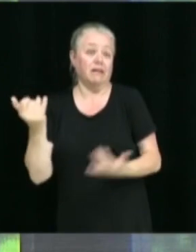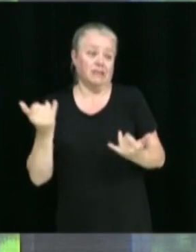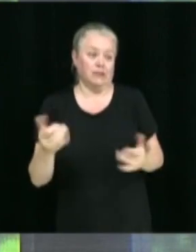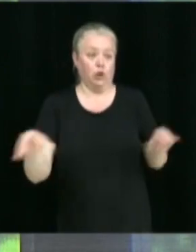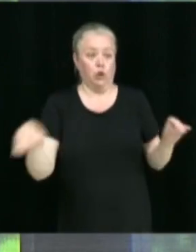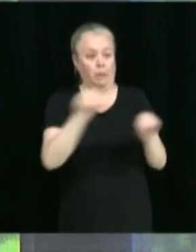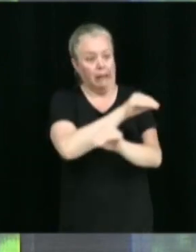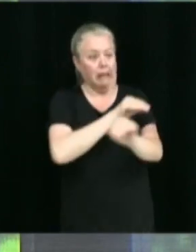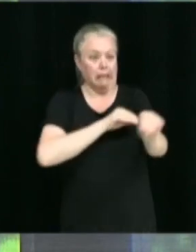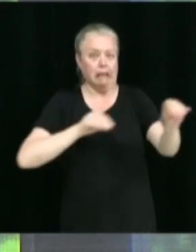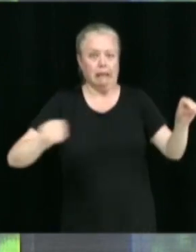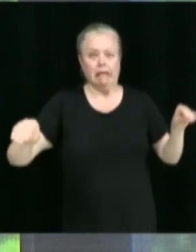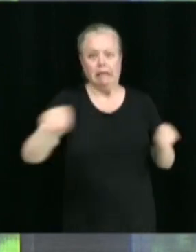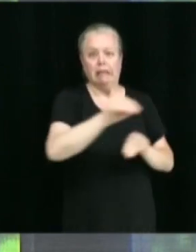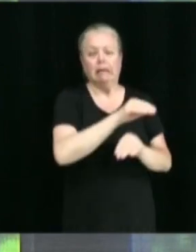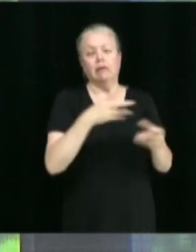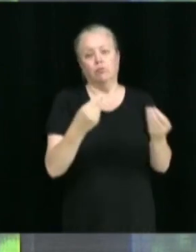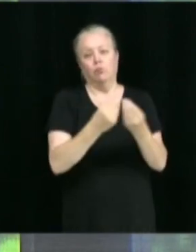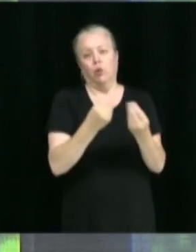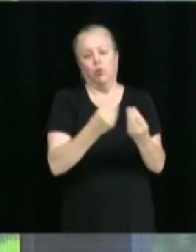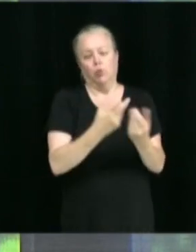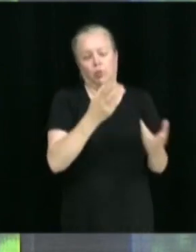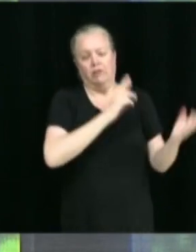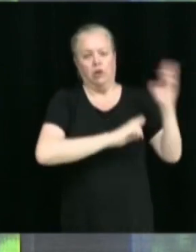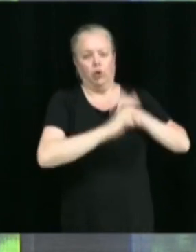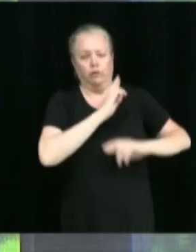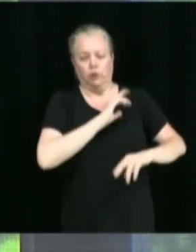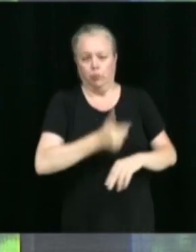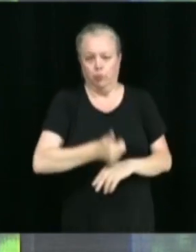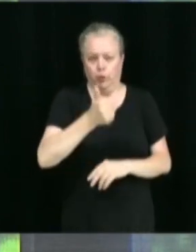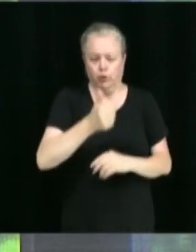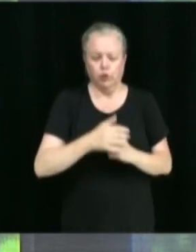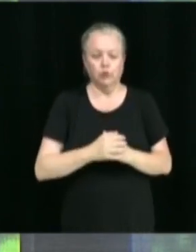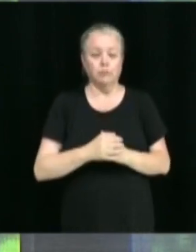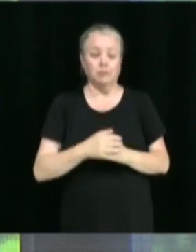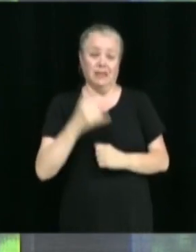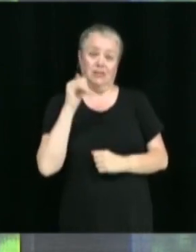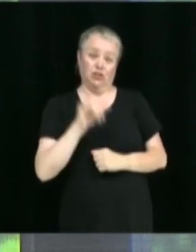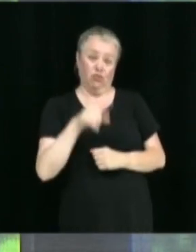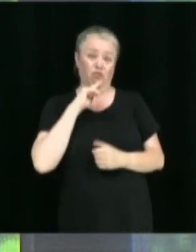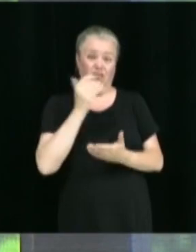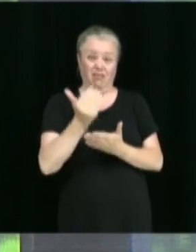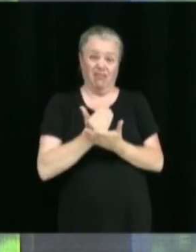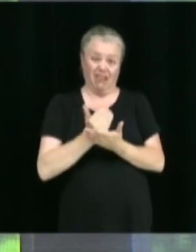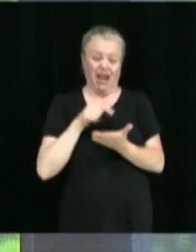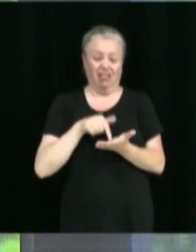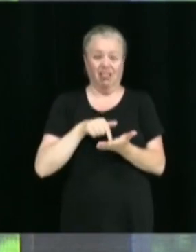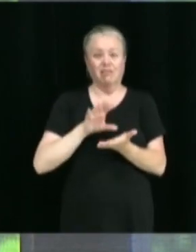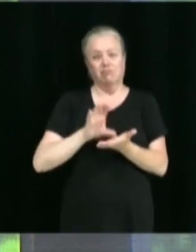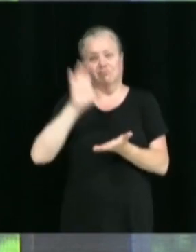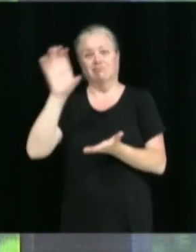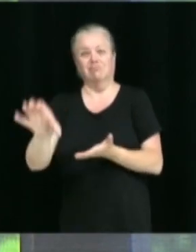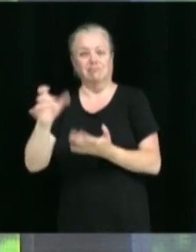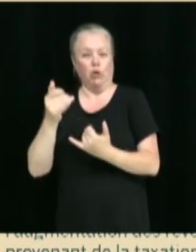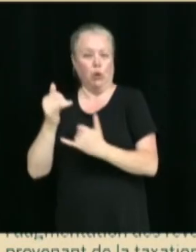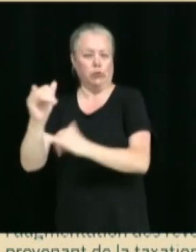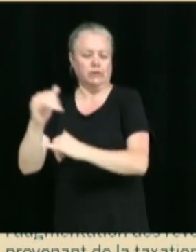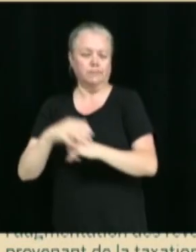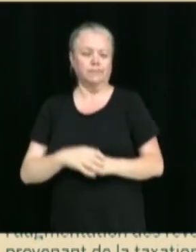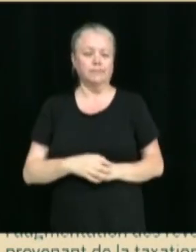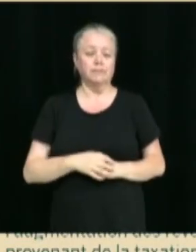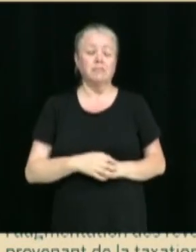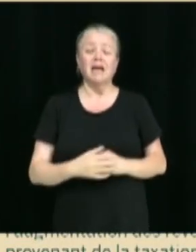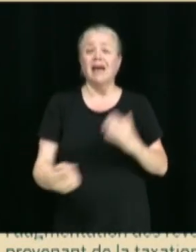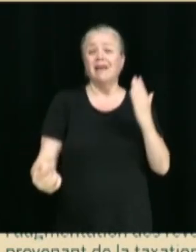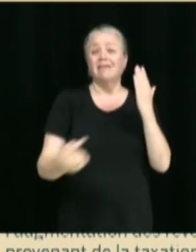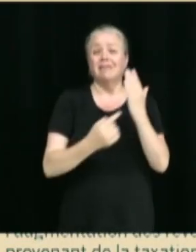investissements dans les infrastructures de Victoriaville. Et quand on regarde justement au niveau de l'endettement total net à long